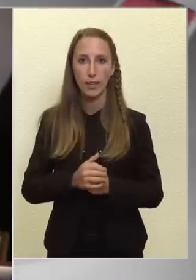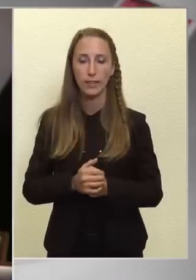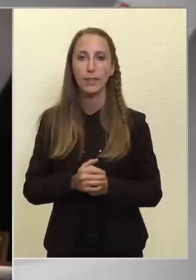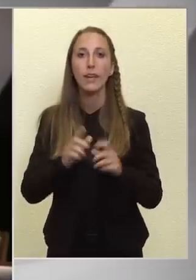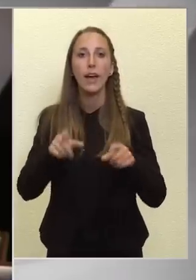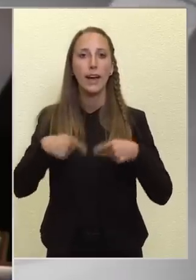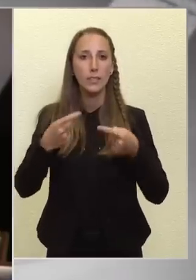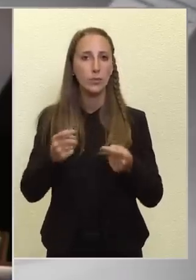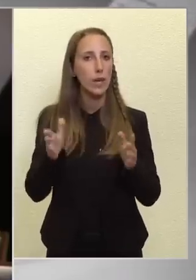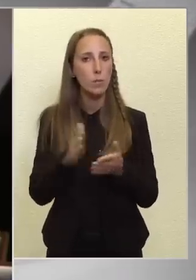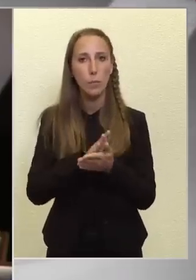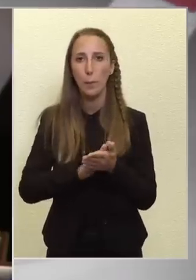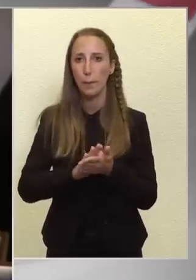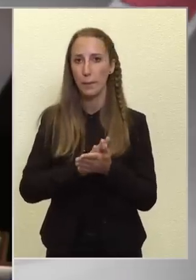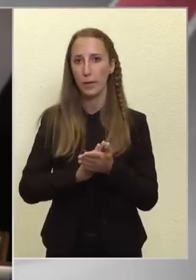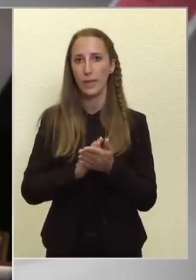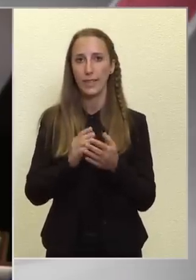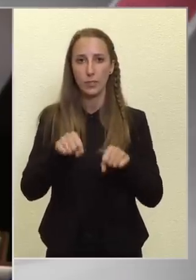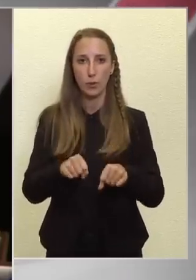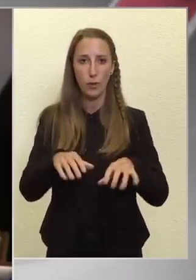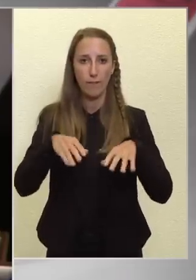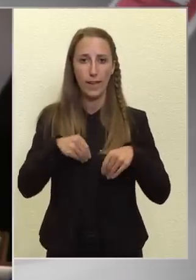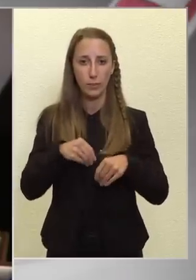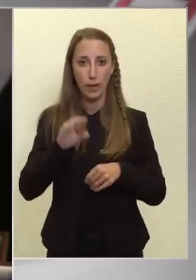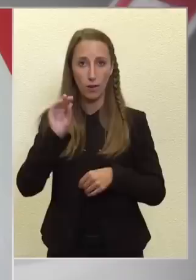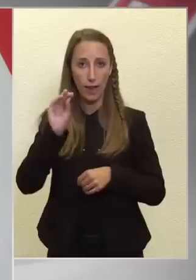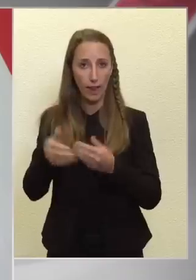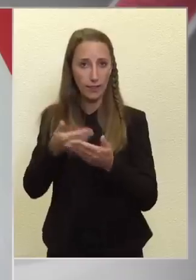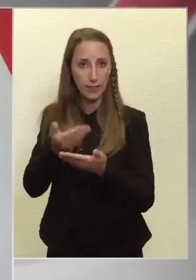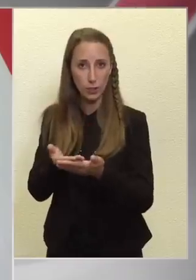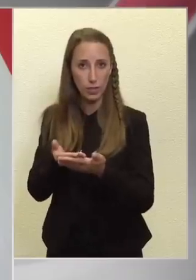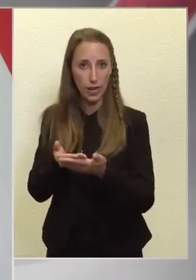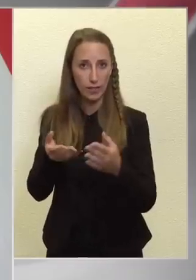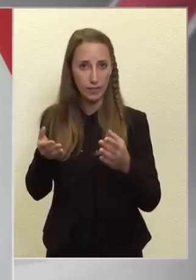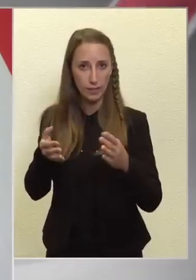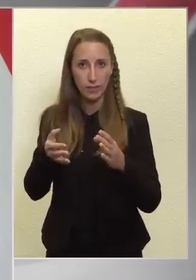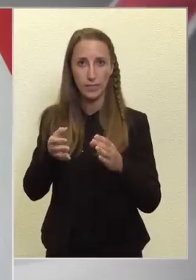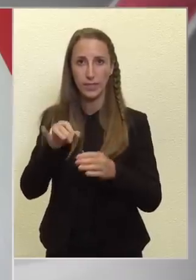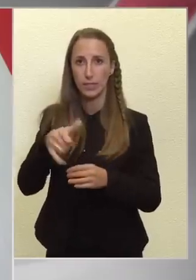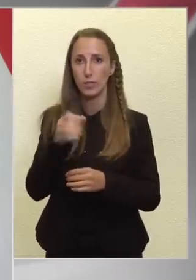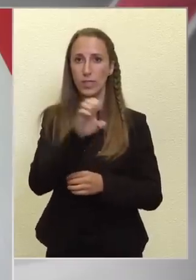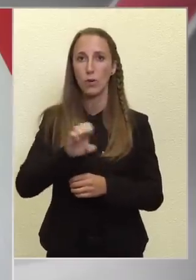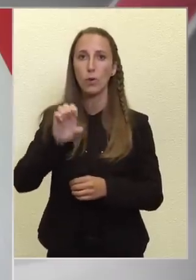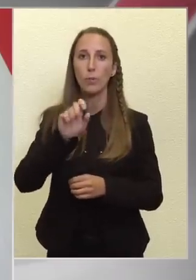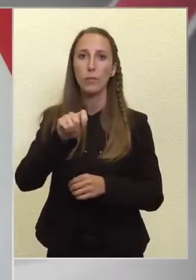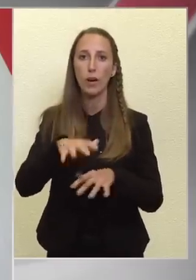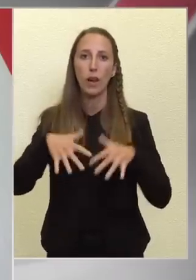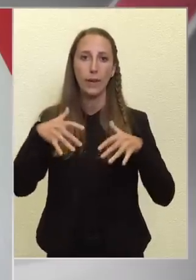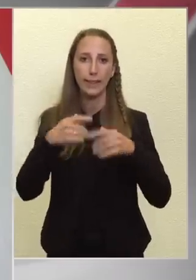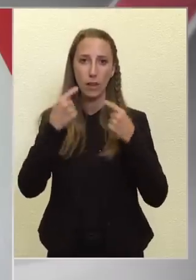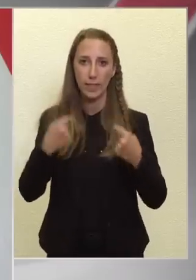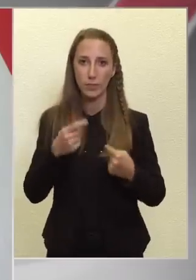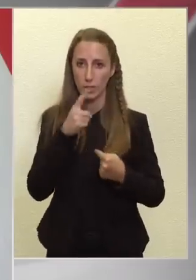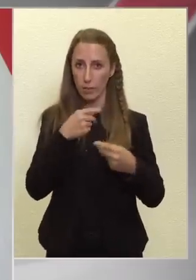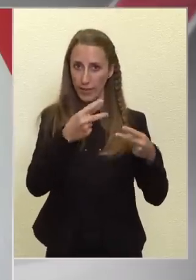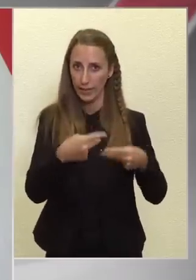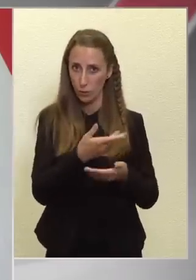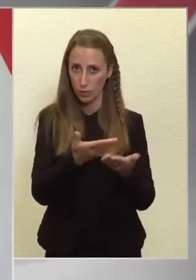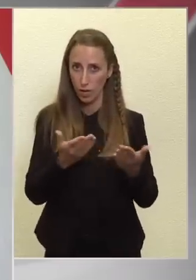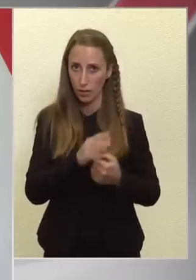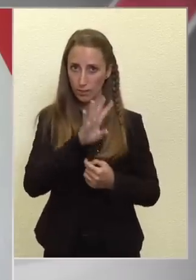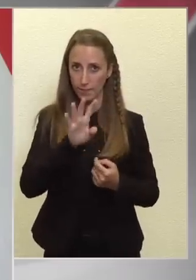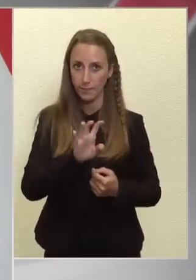Ezután bármilyen is komolyan vehetőek ezek a jelentések, mi is ezek az európai parlamenti határozatok, amiket hoznak?